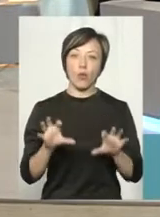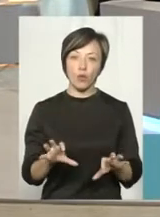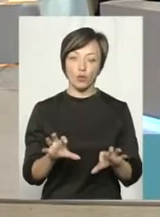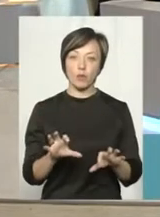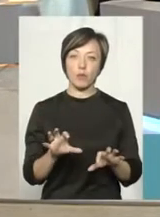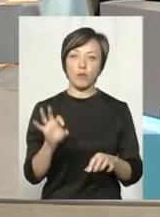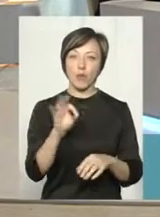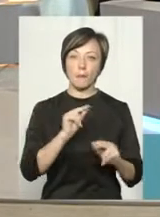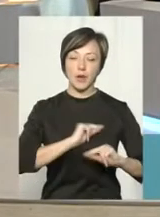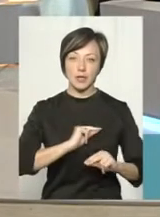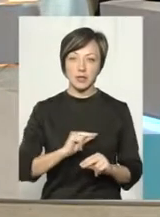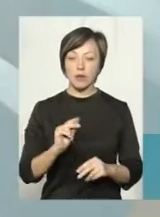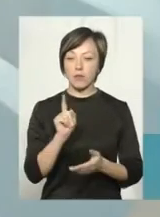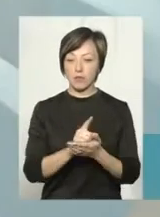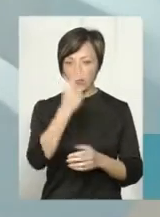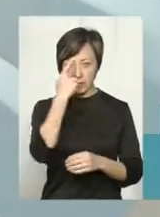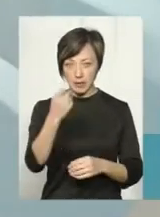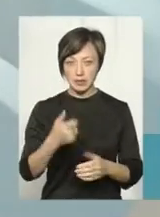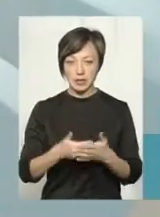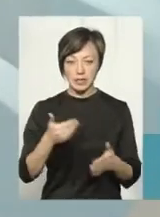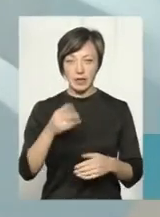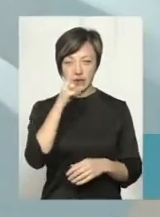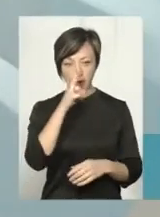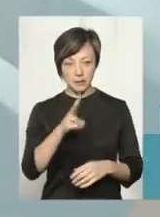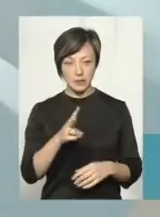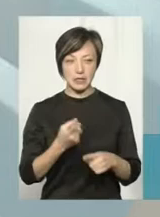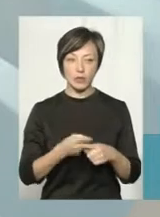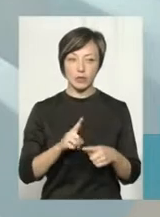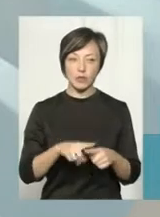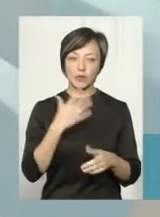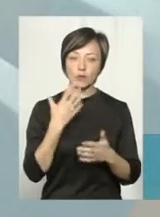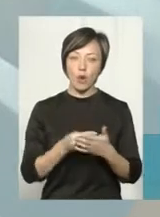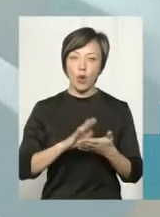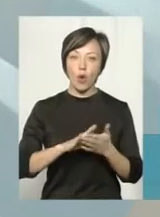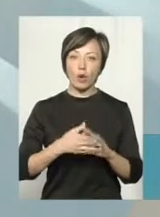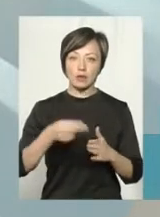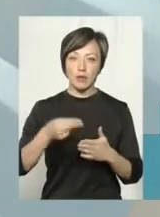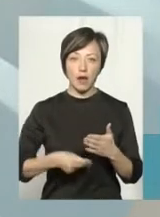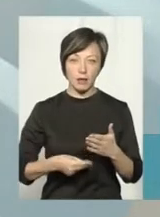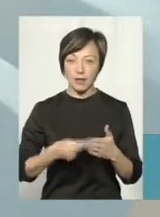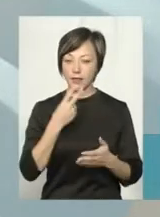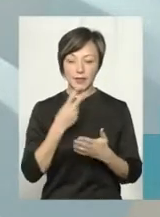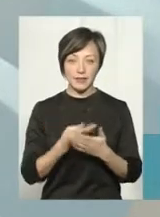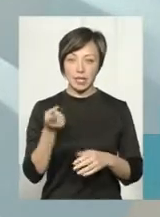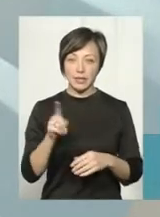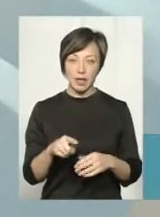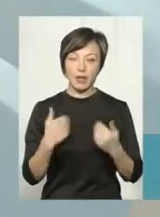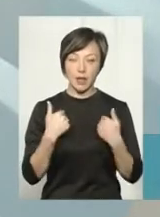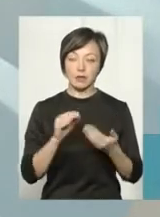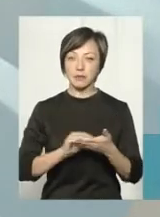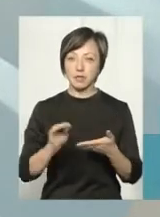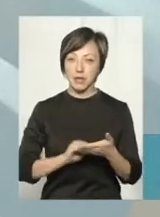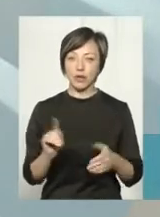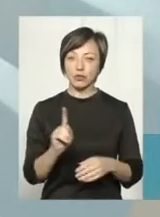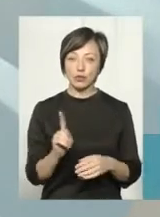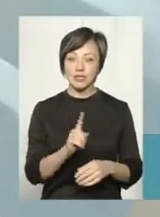що працівника я маю попередити за 2 місяці. Тому в своїх контрактах, не дивлячись на те, я написала,